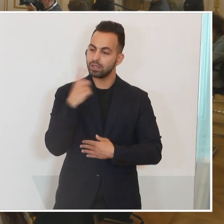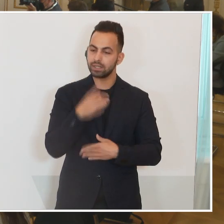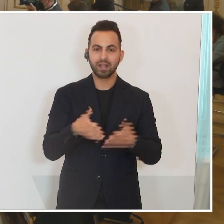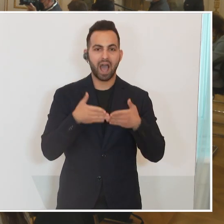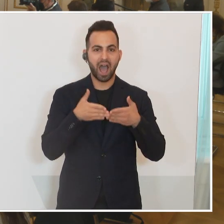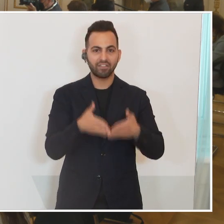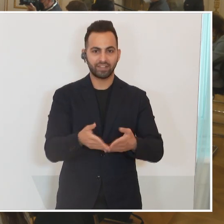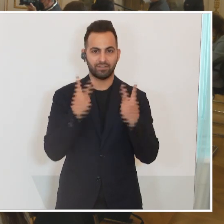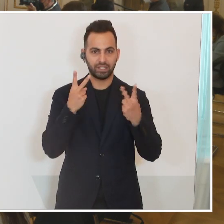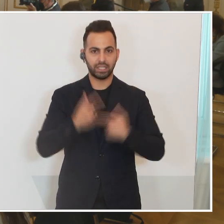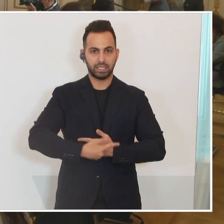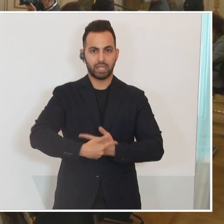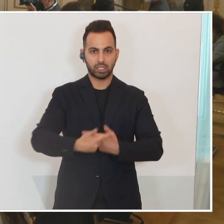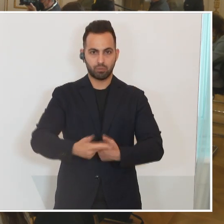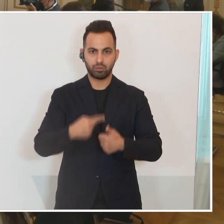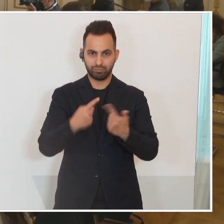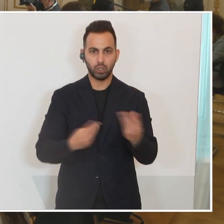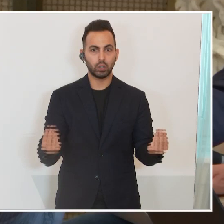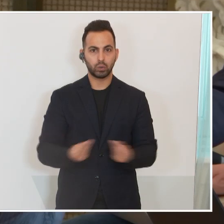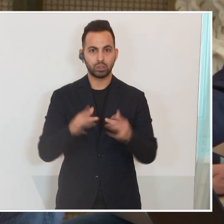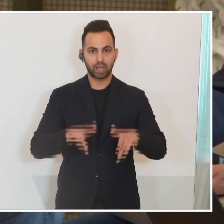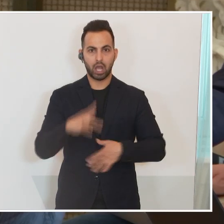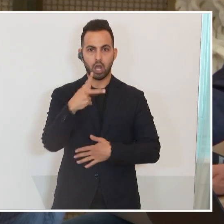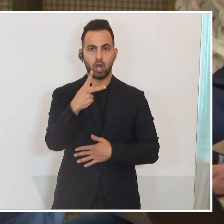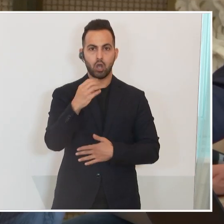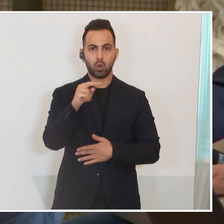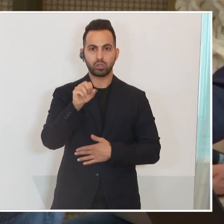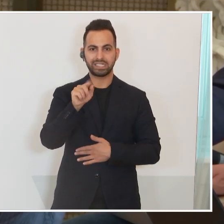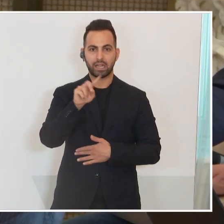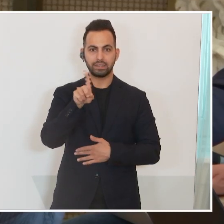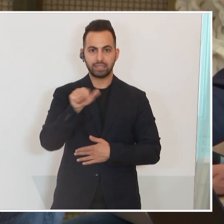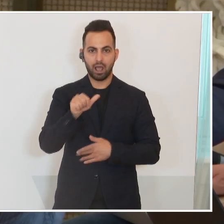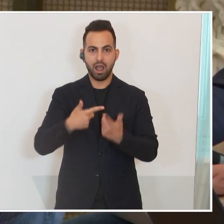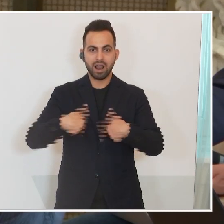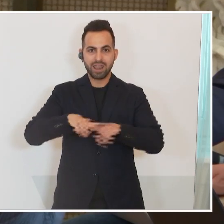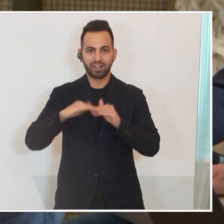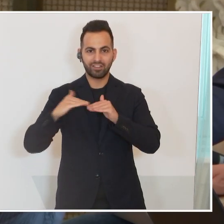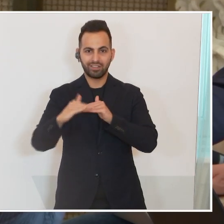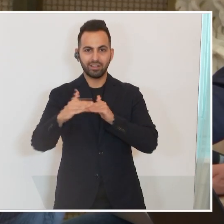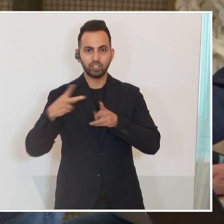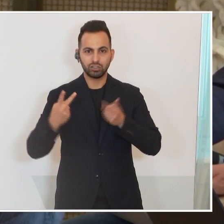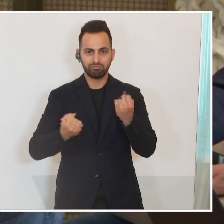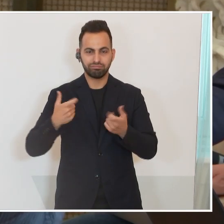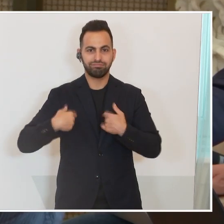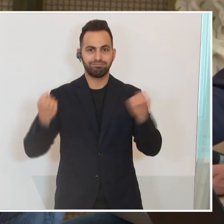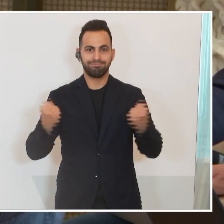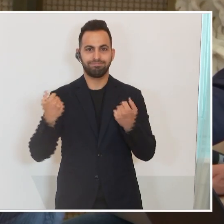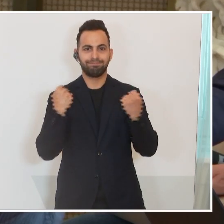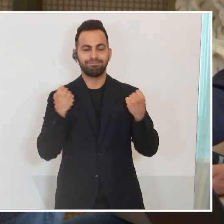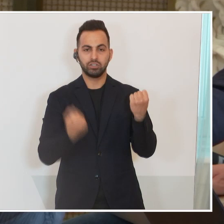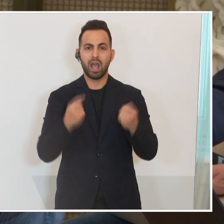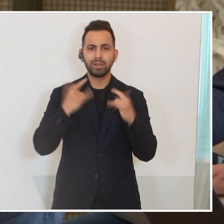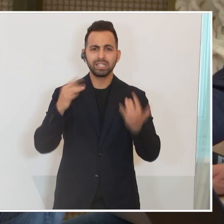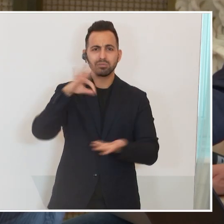Häfen hingewiesen für den Transport, weil über Konstanza und auf dem Landweg das sehr schwierig ist. Aber ein ganz konkretes Problem ist zurzeit, dass die Lastwägen